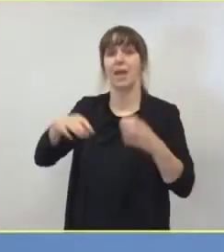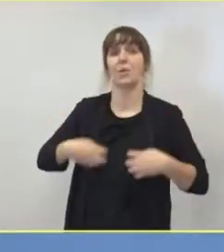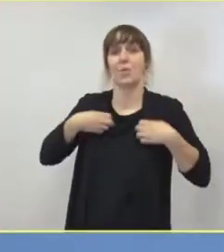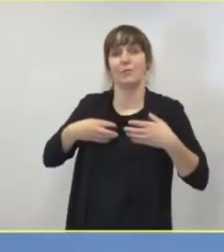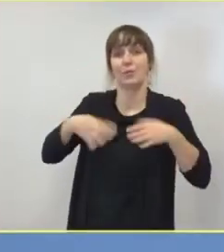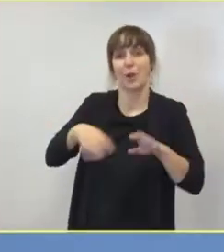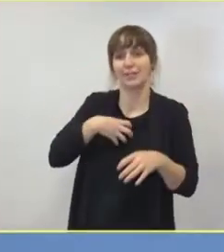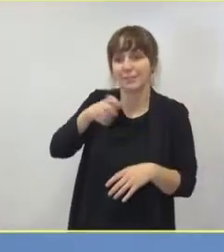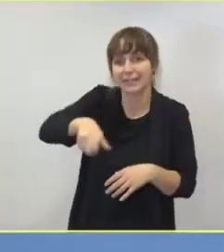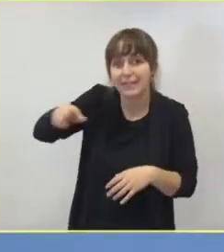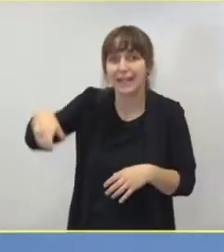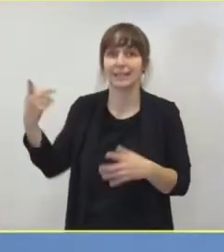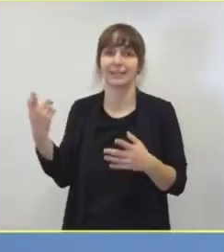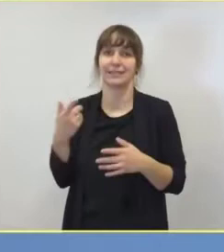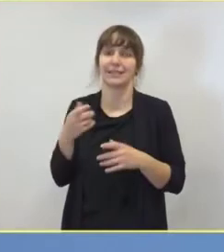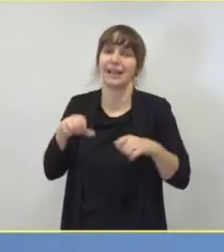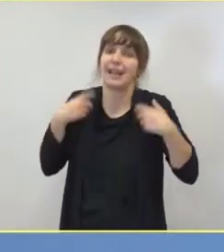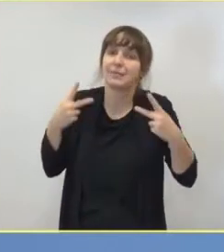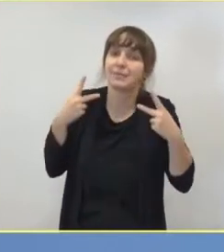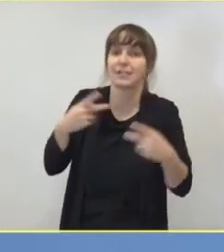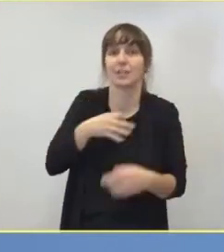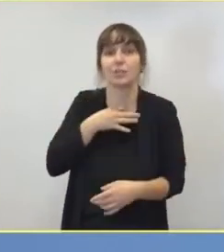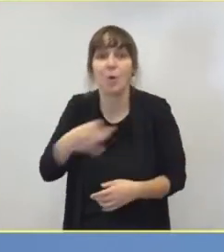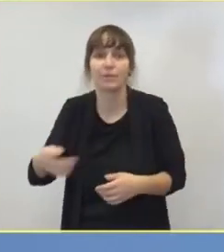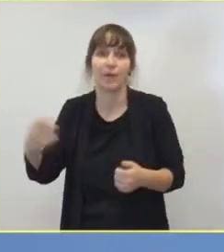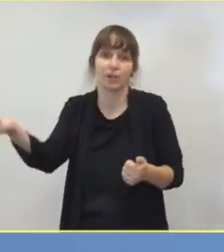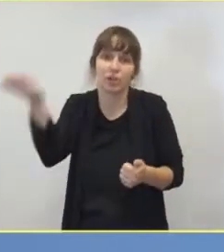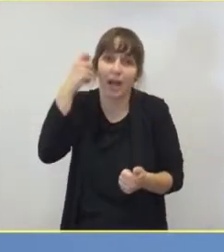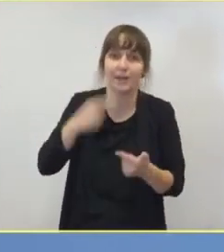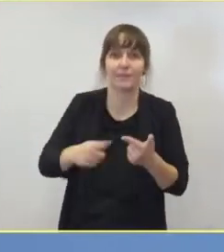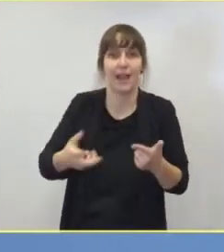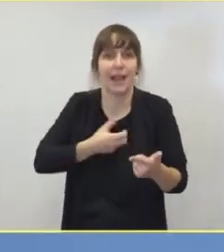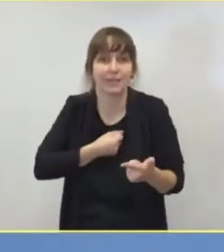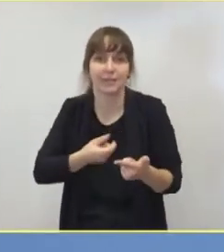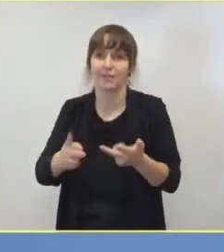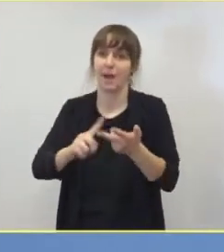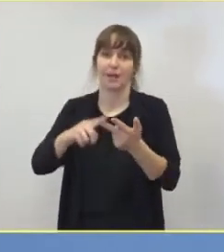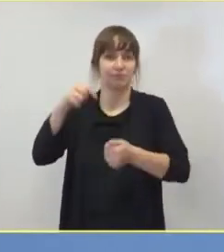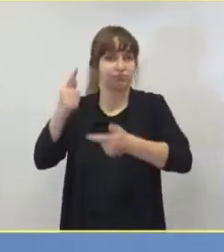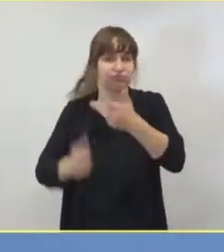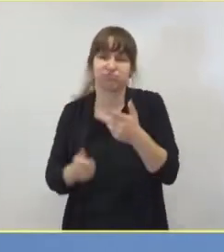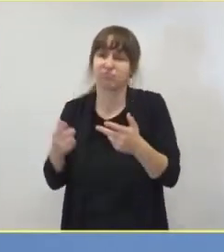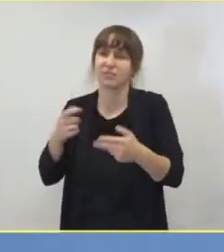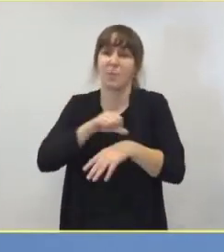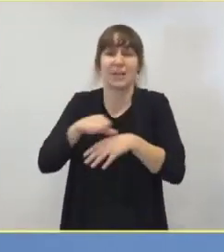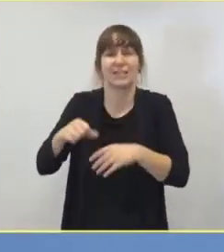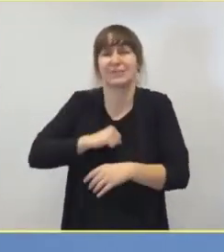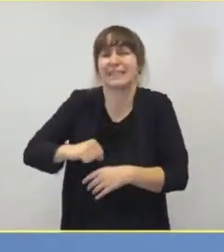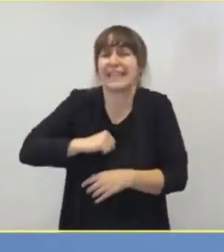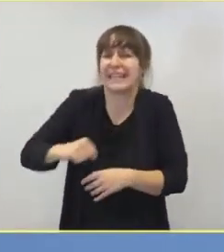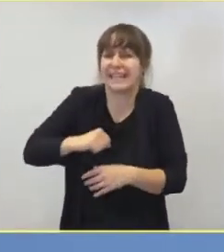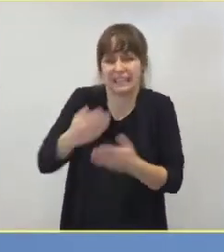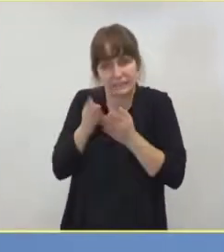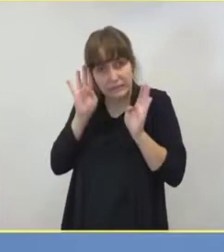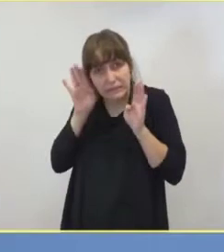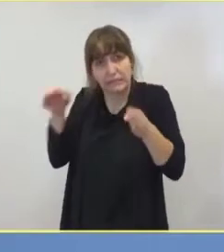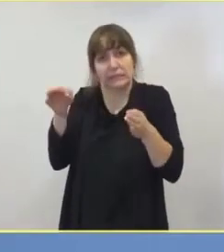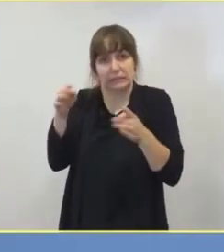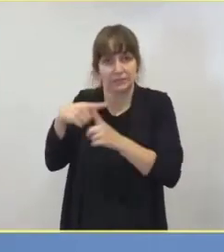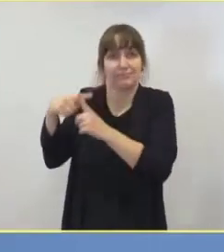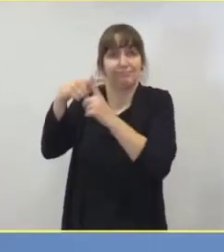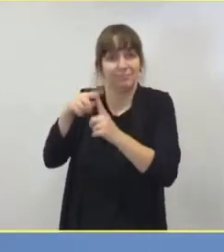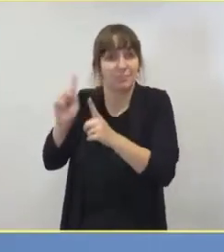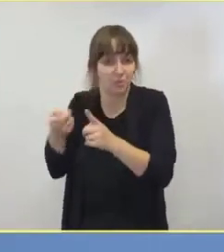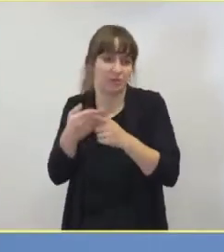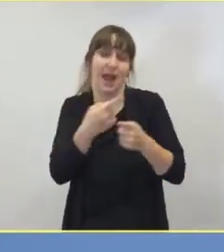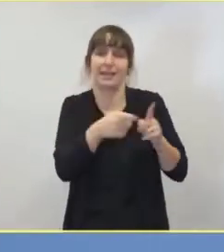Versorgung von lebenswichtigen Notfällen, wie Schlaganfall, Herzinfarkt, dringende Operationen konzentrieren. Und das ist ein